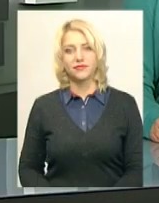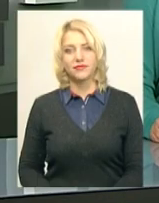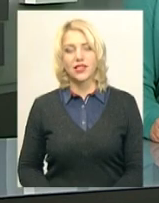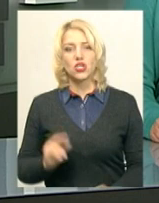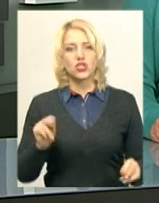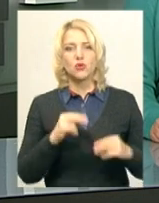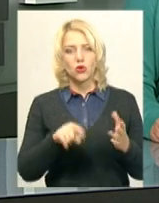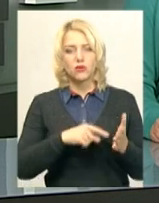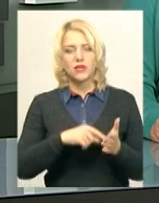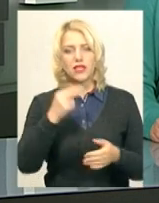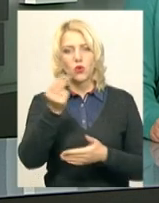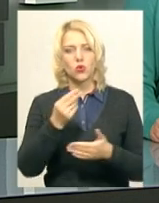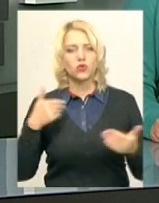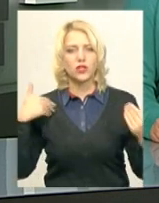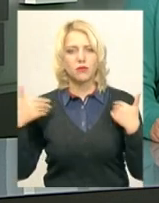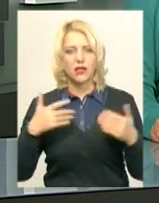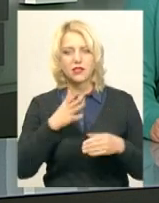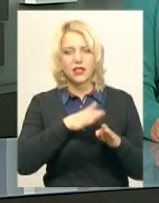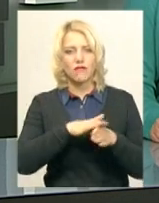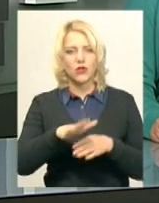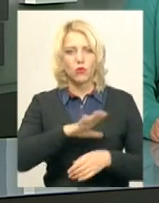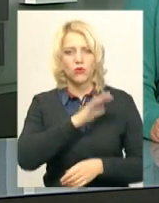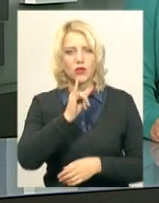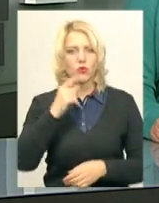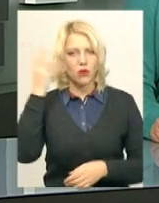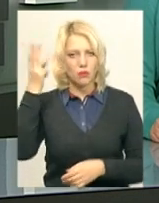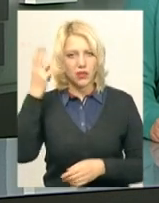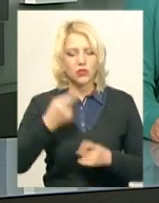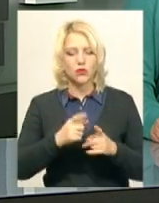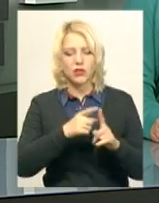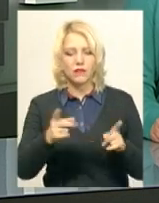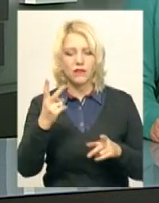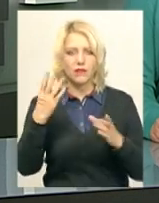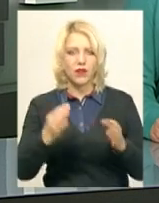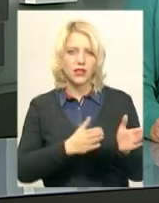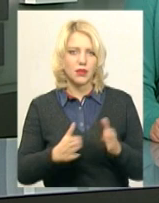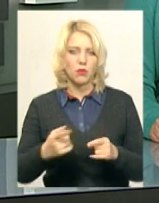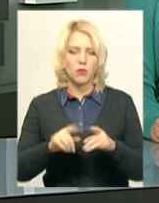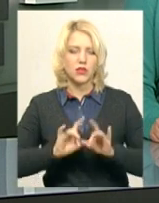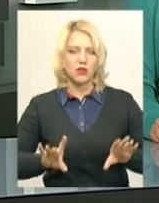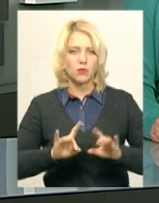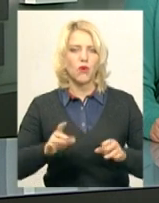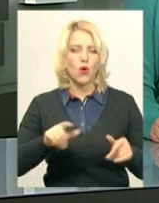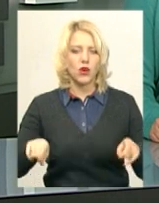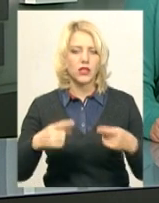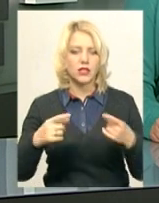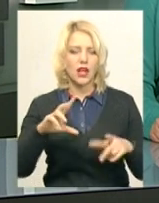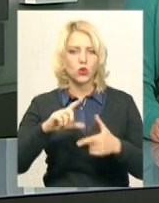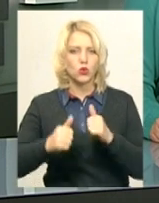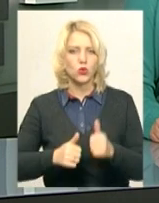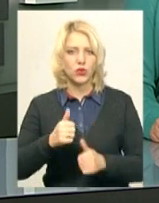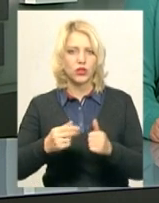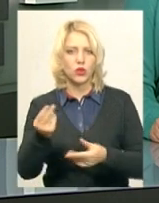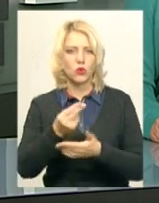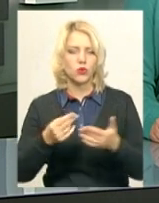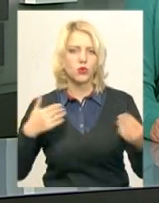Чемпіонат міста з художньої гімнастики відбувся у Хмельницькому. Тривав він два дні поспіль. Про це розповідає організатор турніру з художньої гімнастики